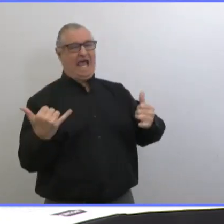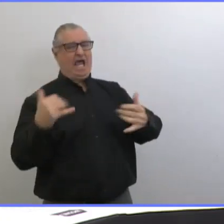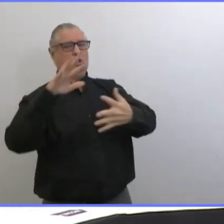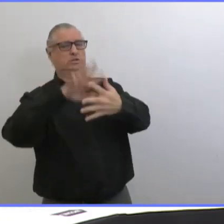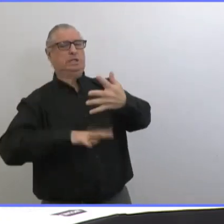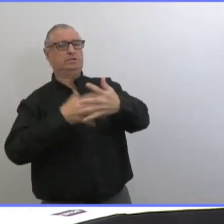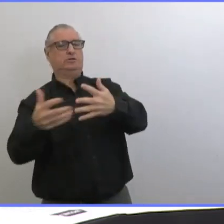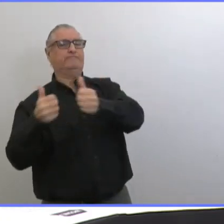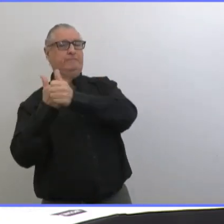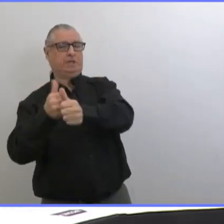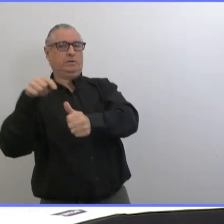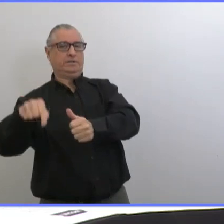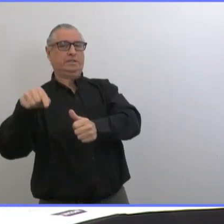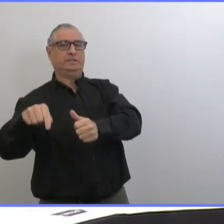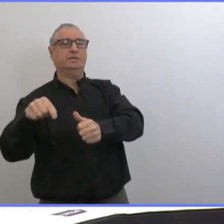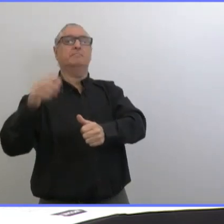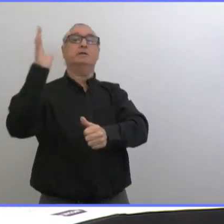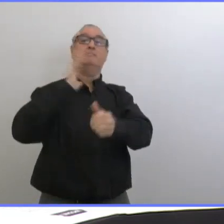Ce qu'on nous a dit